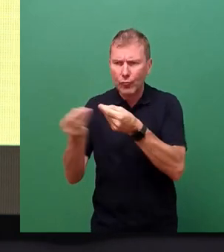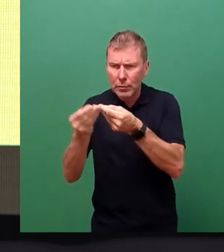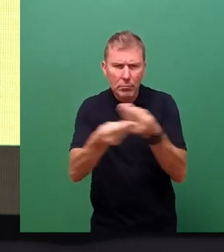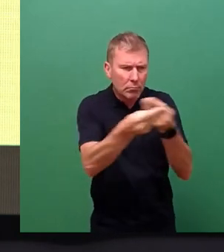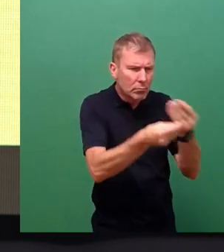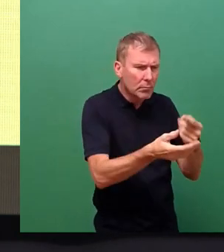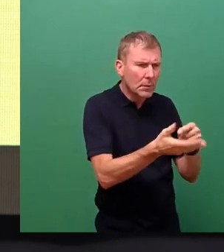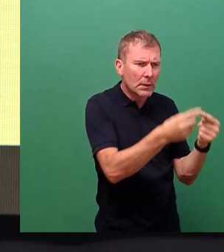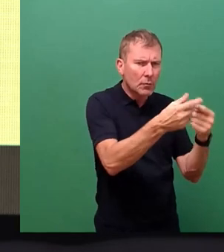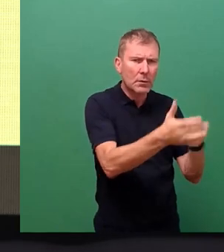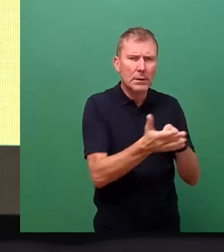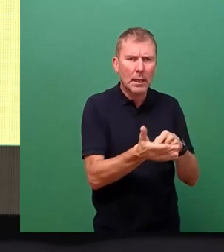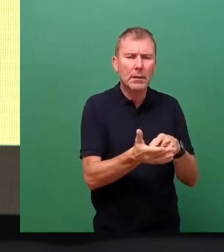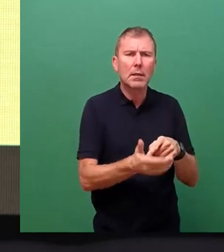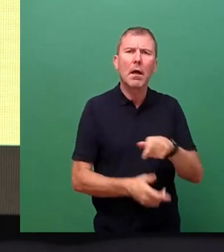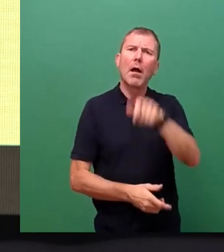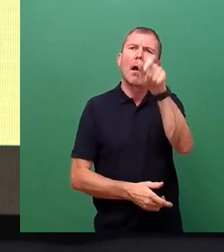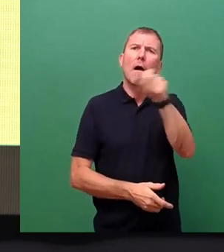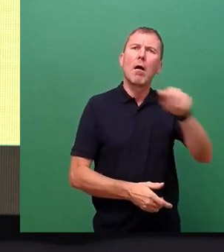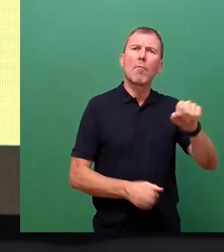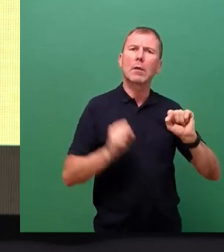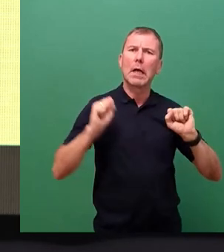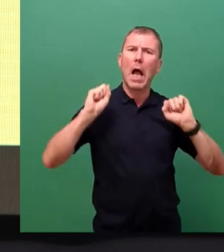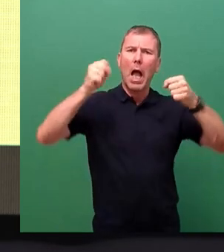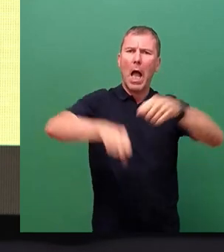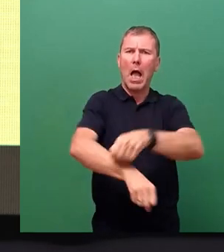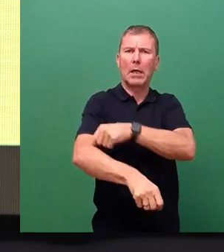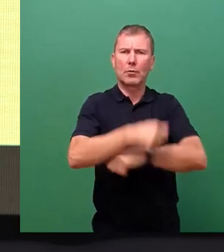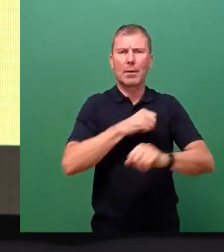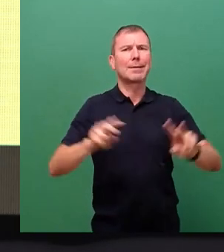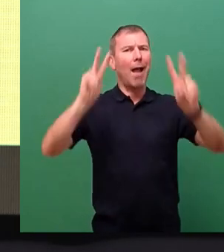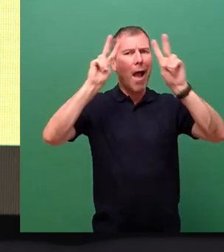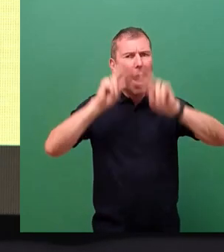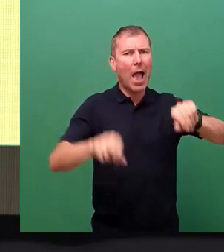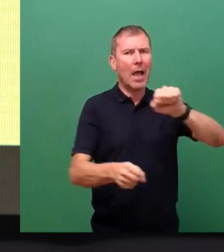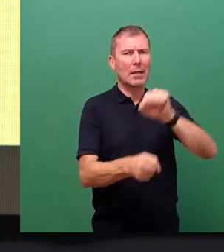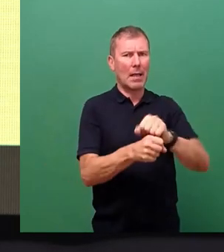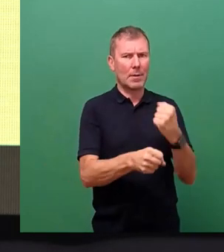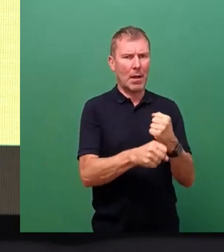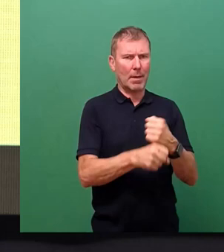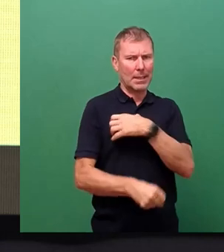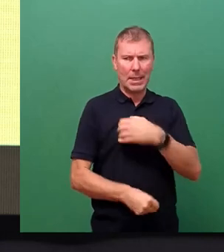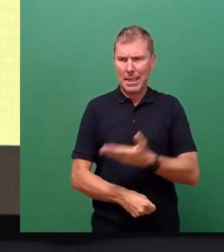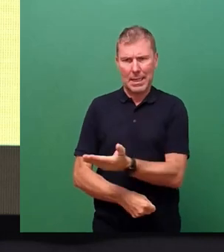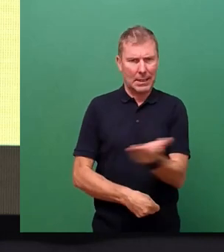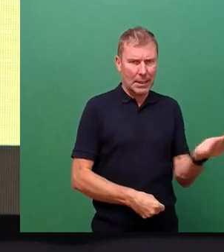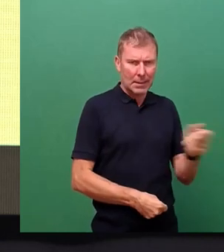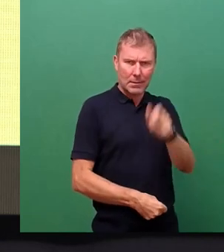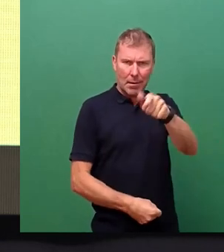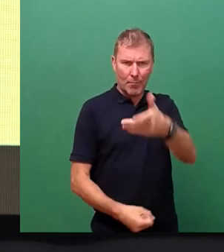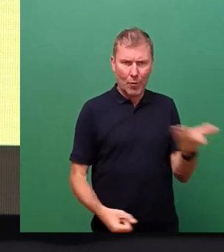dass das bürgerliche Engagement, also die ehrenamtlichen Tätigkeiten der Dresdnerinnen und Dresdner für die